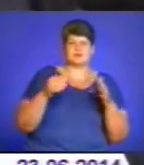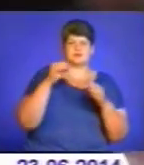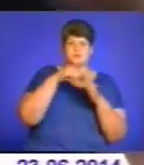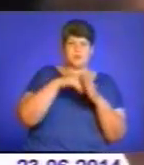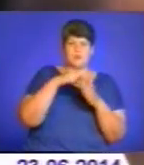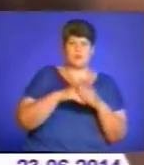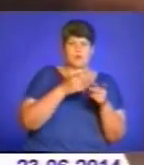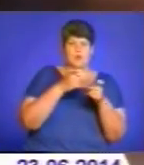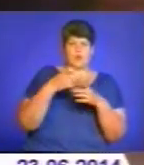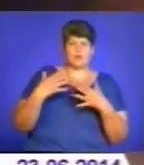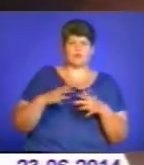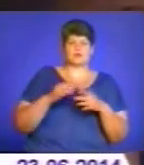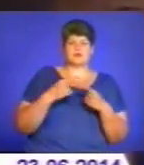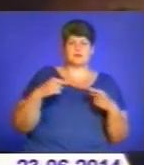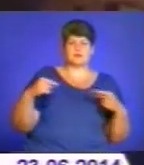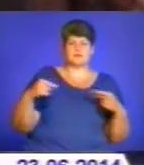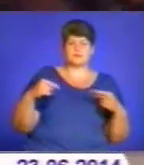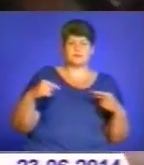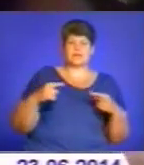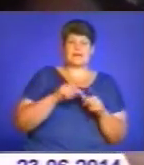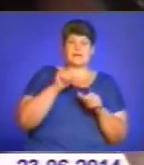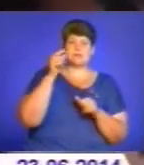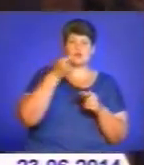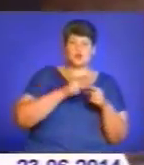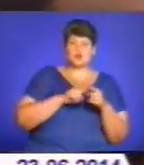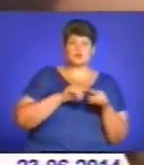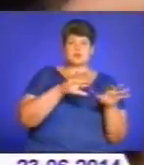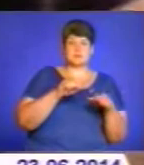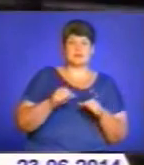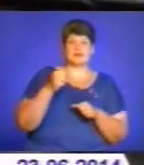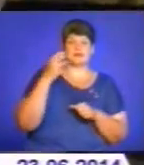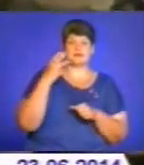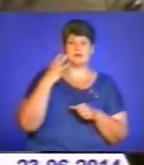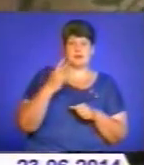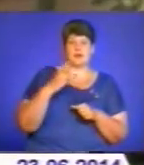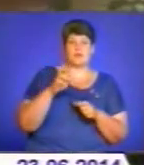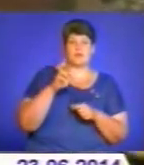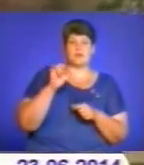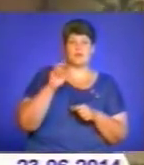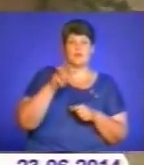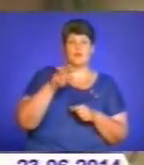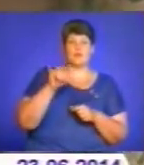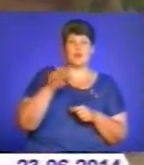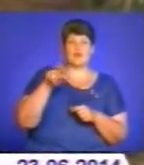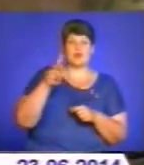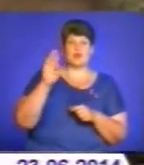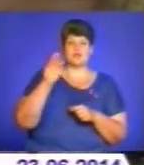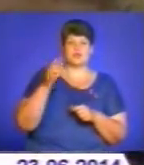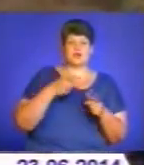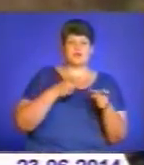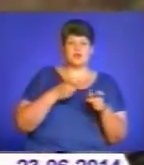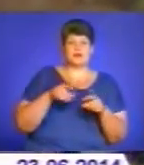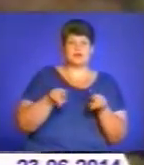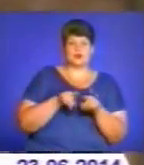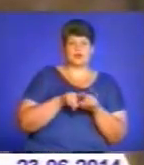засоби зв'язку військові однострої. Крім цього, у підозрюваних вилучили муляжі трьох автоматів Калашникова та один автомат Томсона, а також автомобіль